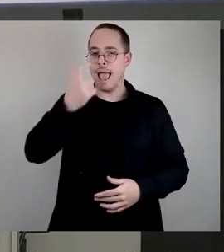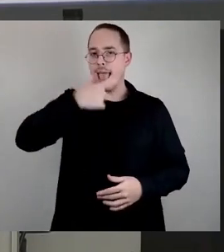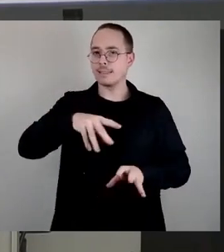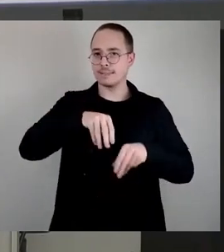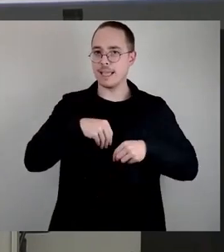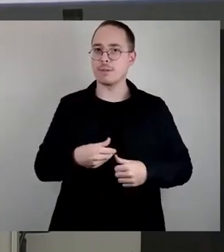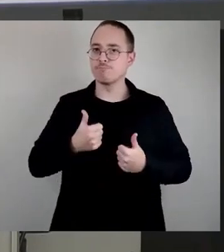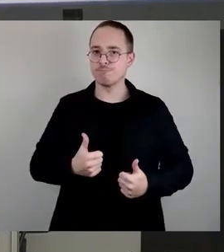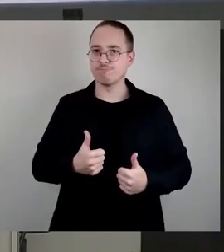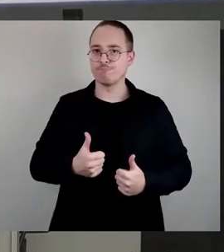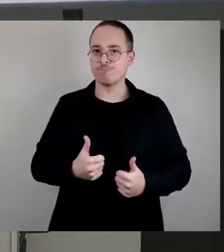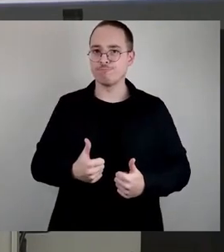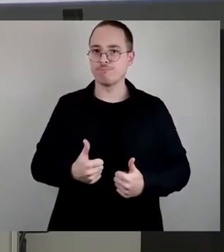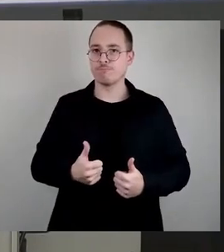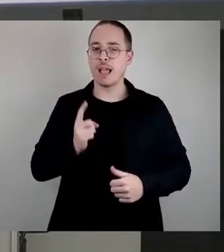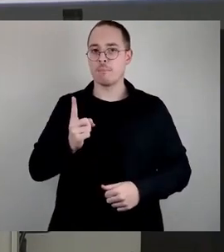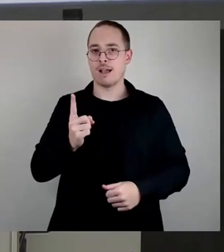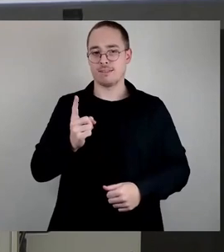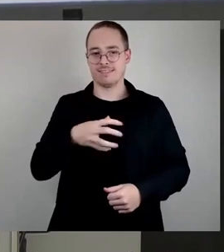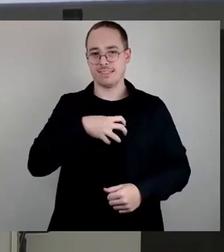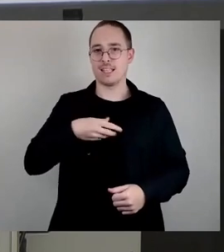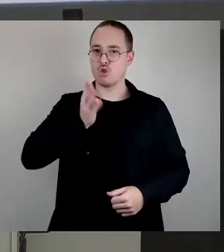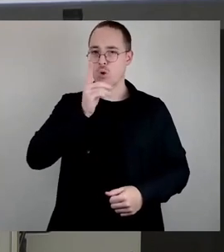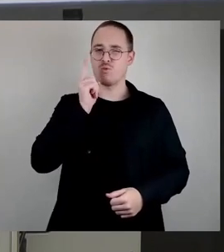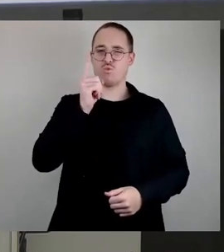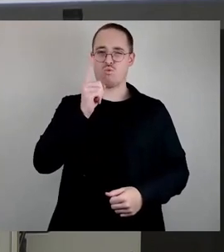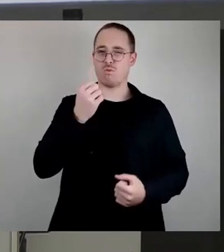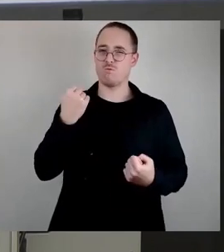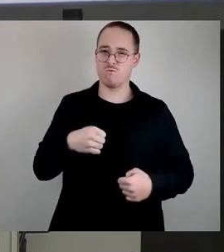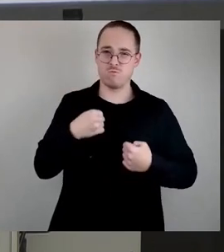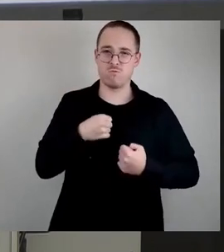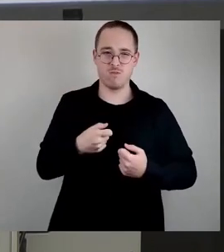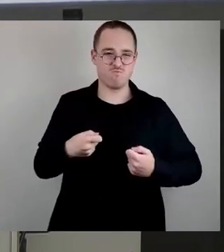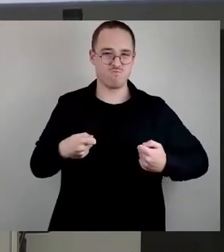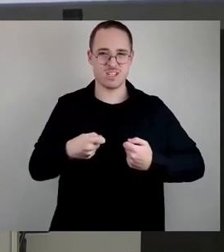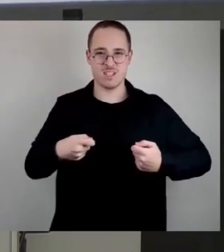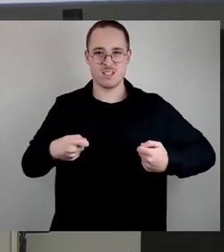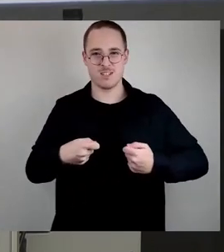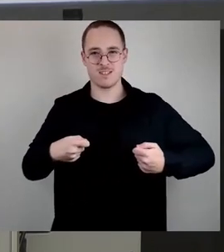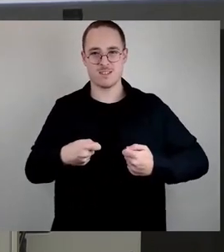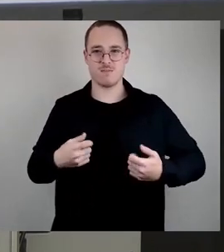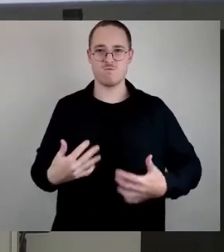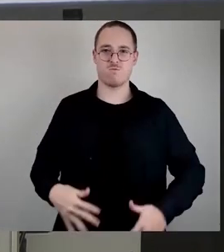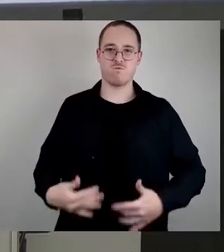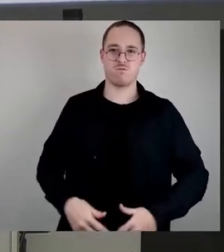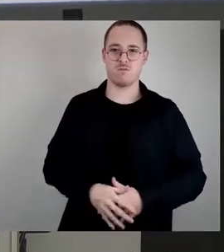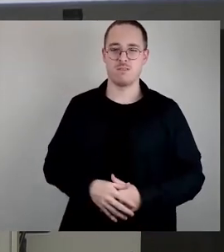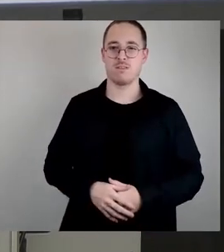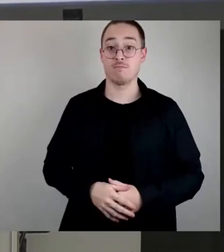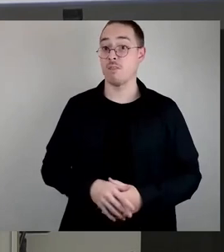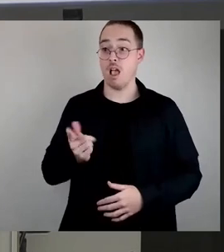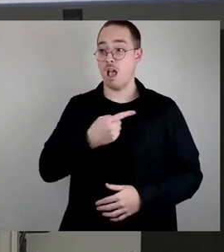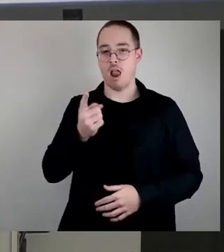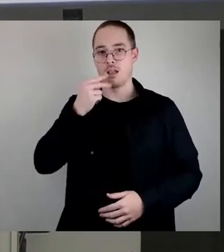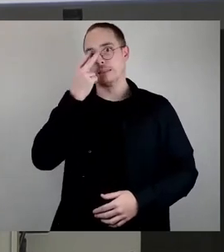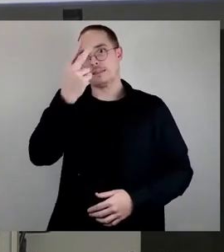es im Dresdner Norden wirklich extrem angespannt ist. Das haben wir alle bestätigt, und wir alle haben gesagt, wir wollen alles tun und an